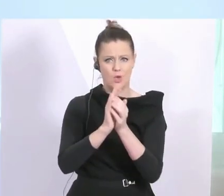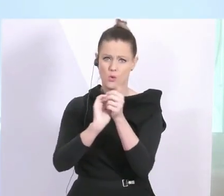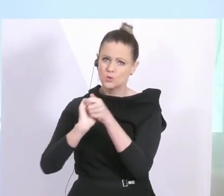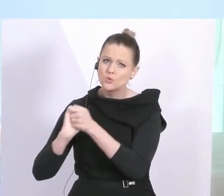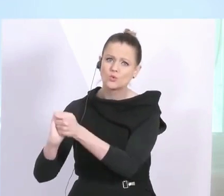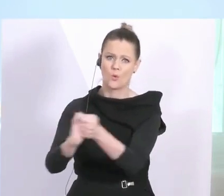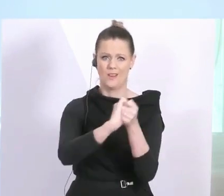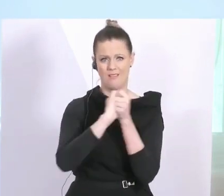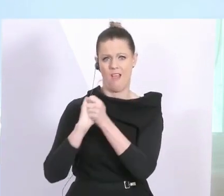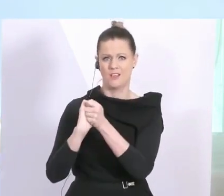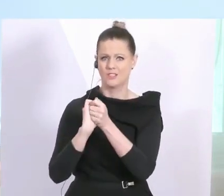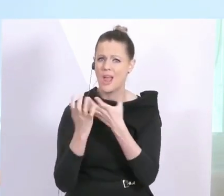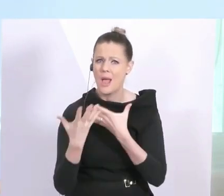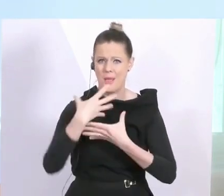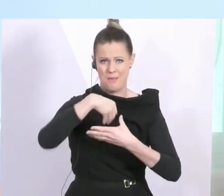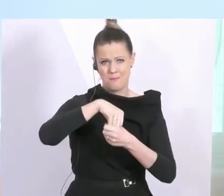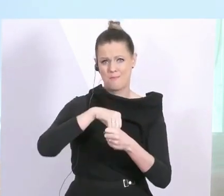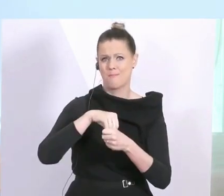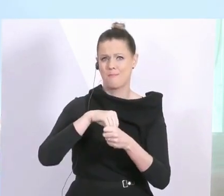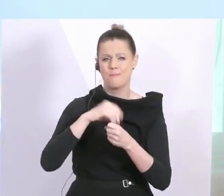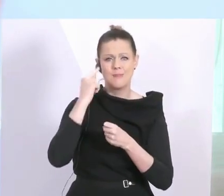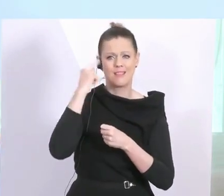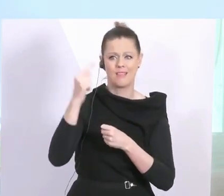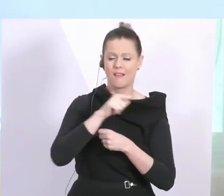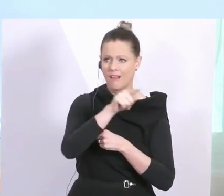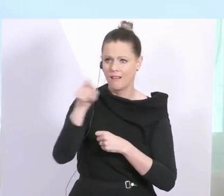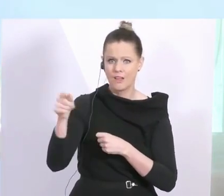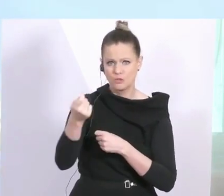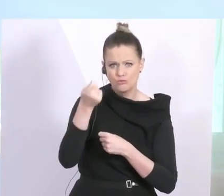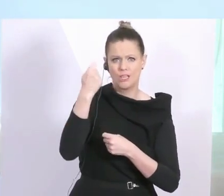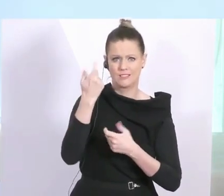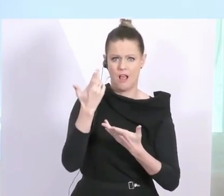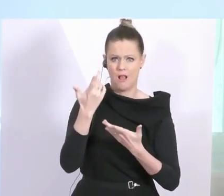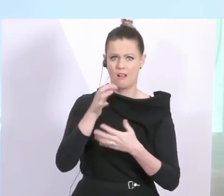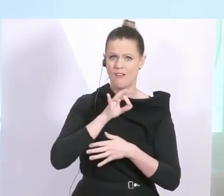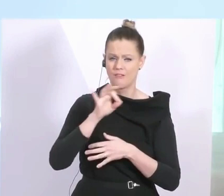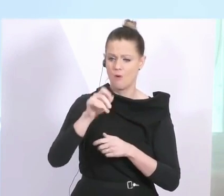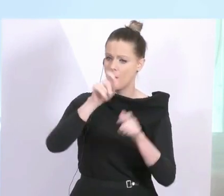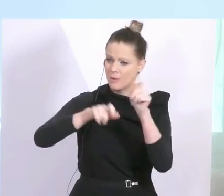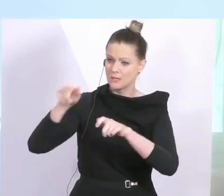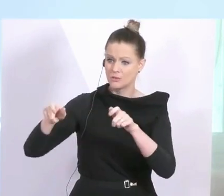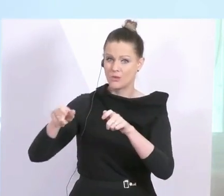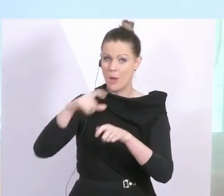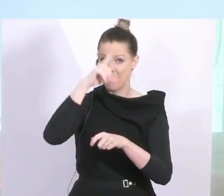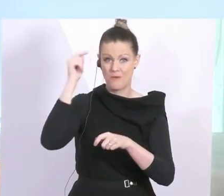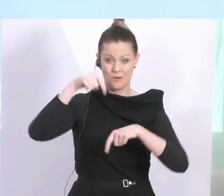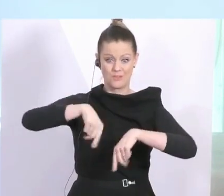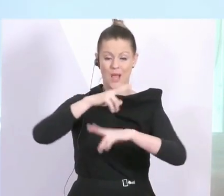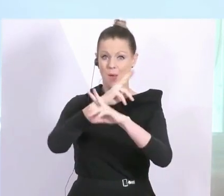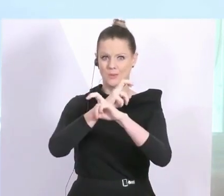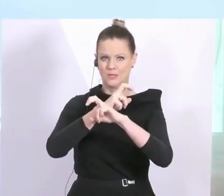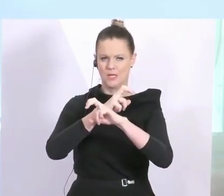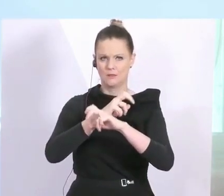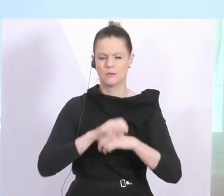Anteil nehmen am Schicksal der Mitmenschen und auch am Ganzen, für die ganze Bevölkerung, die hier in Österreich lebt. Es geht nicht